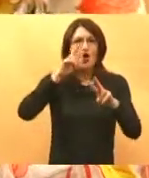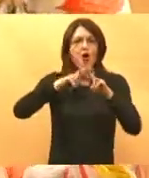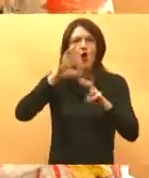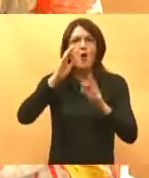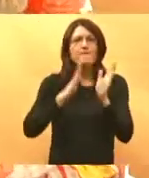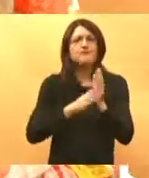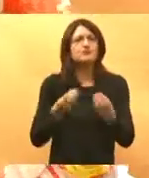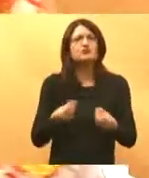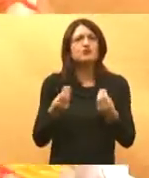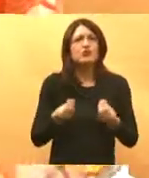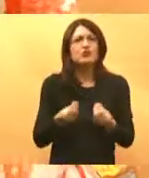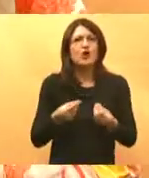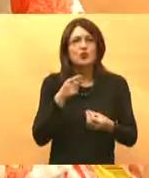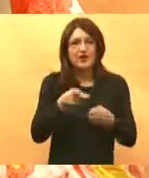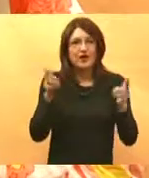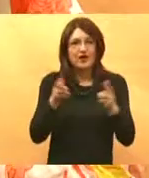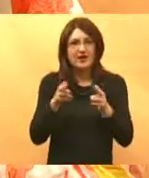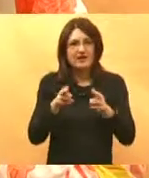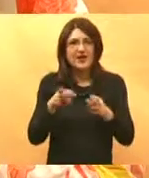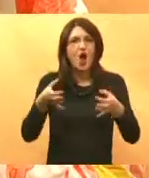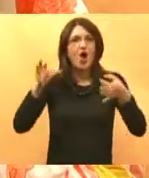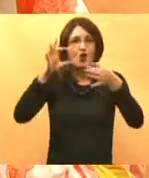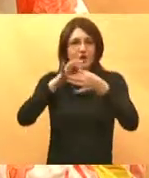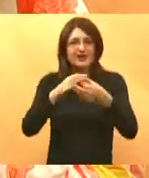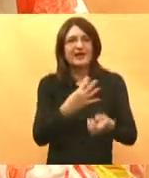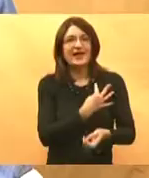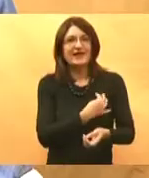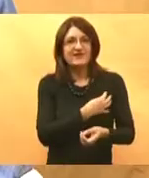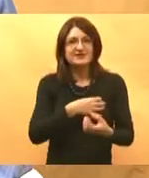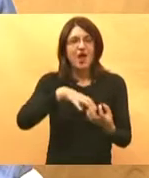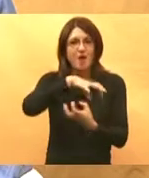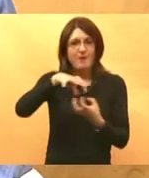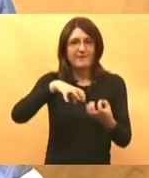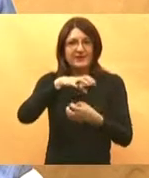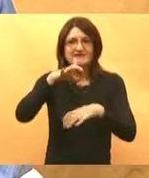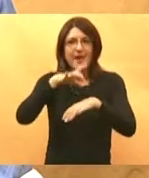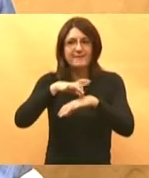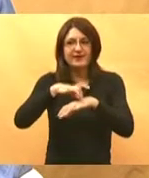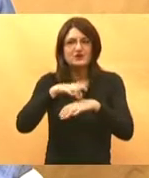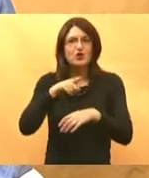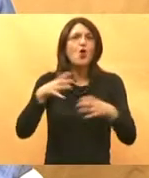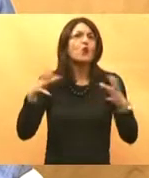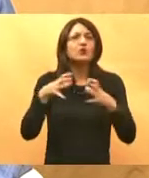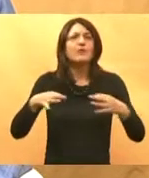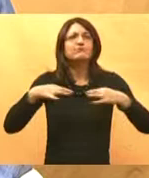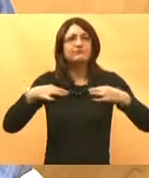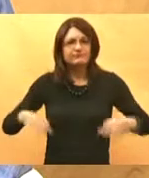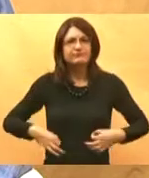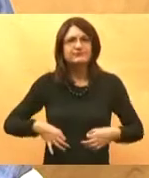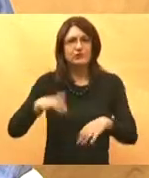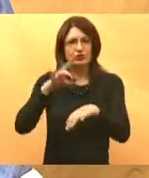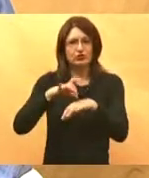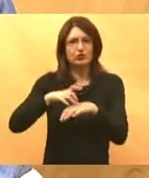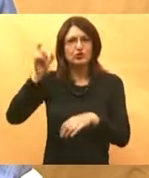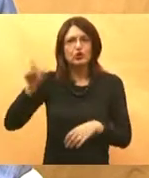je Kohom. Kohom je kratica za koordinaciju Hrvatske obiteljske medicine. To je udruga profesionalaca lječnika koji su